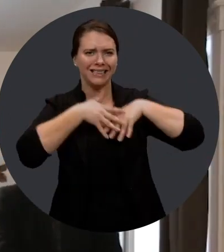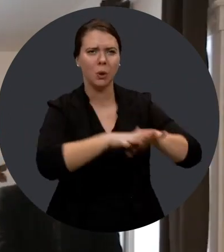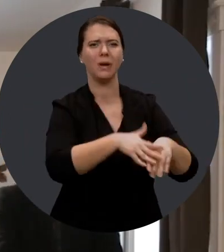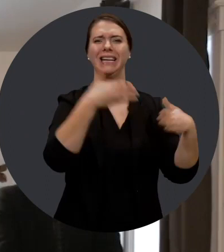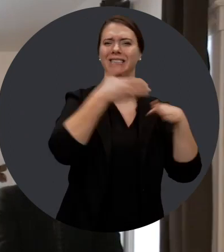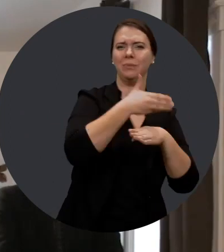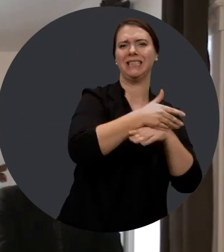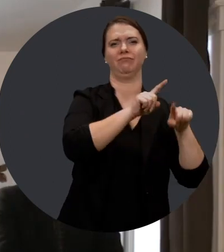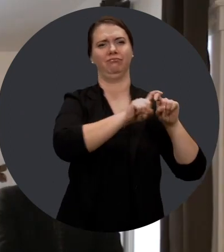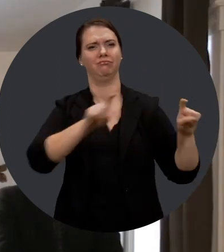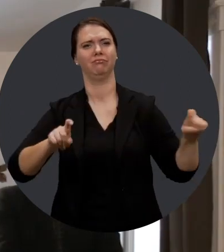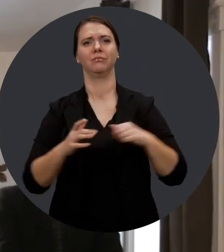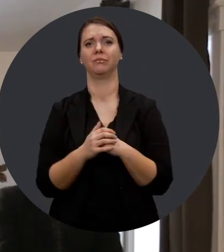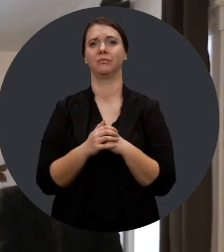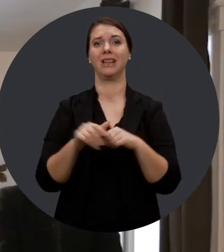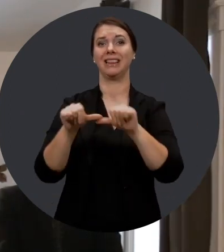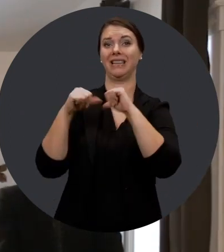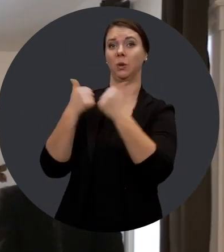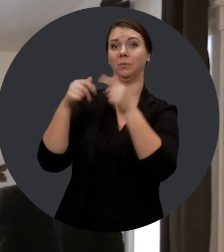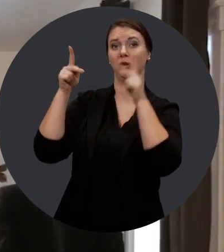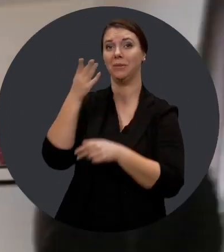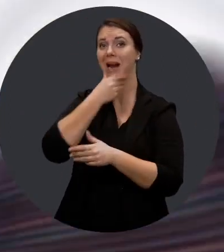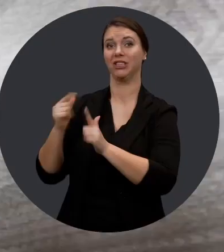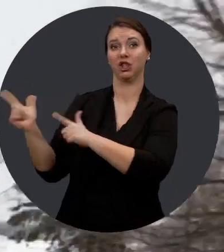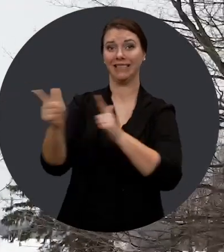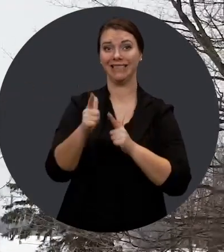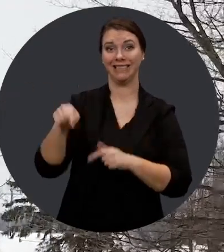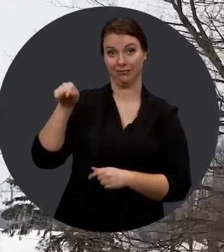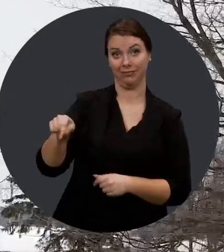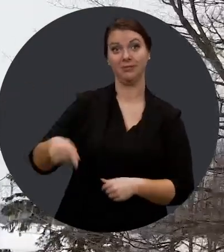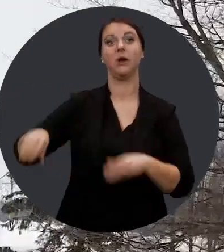l'organisme a su mobiliser les 20 municipalités et la MRC de sa région.